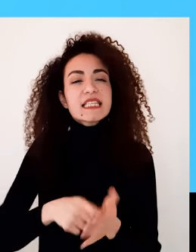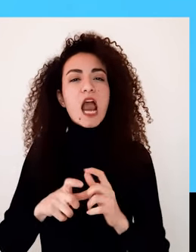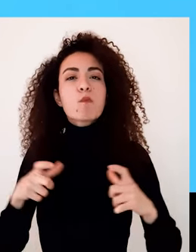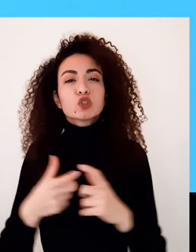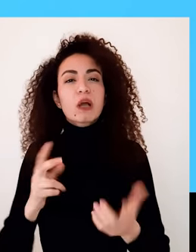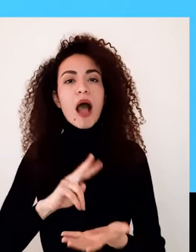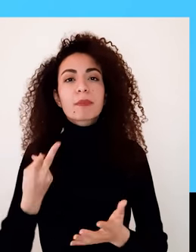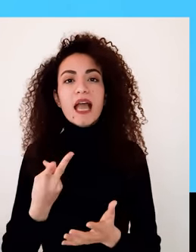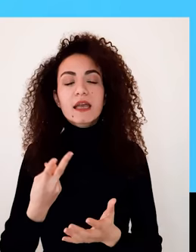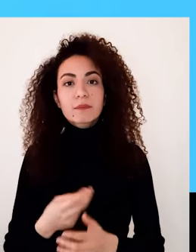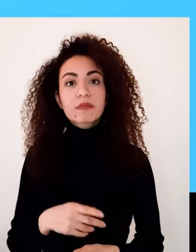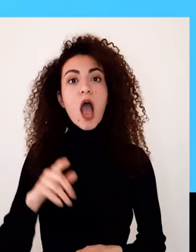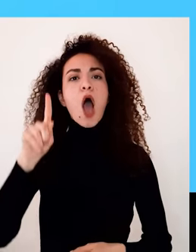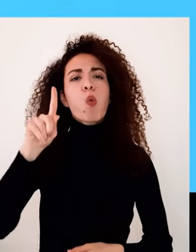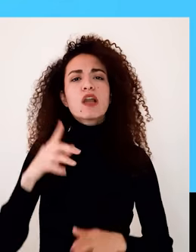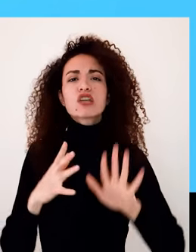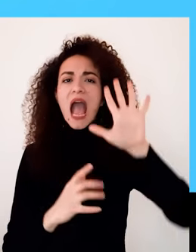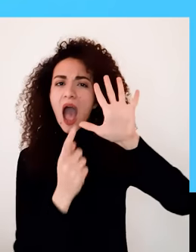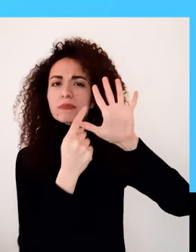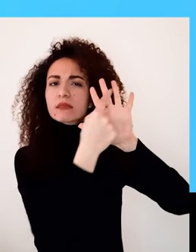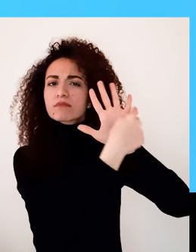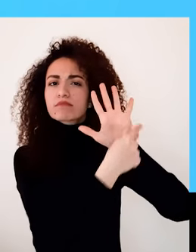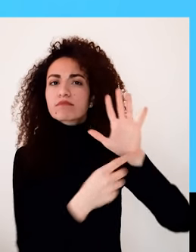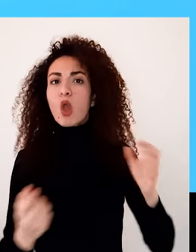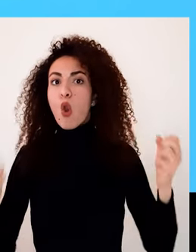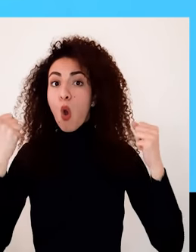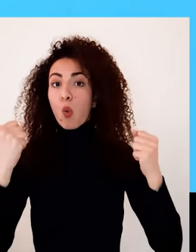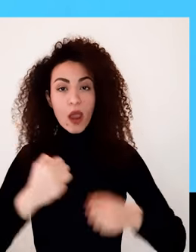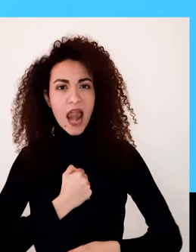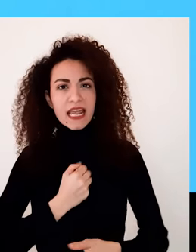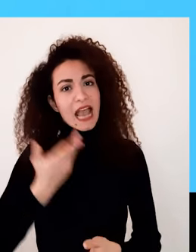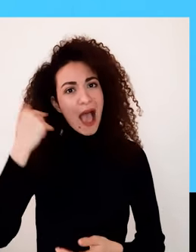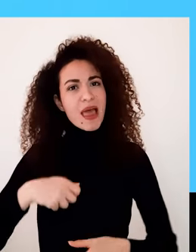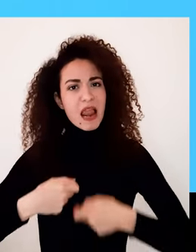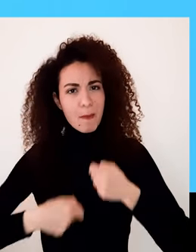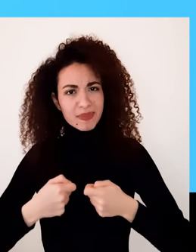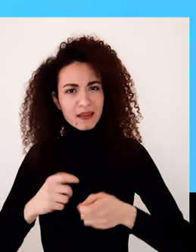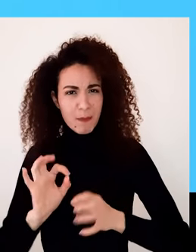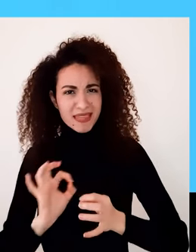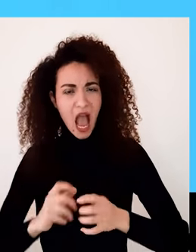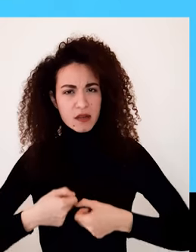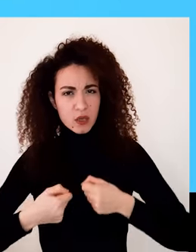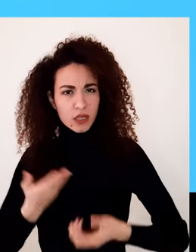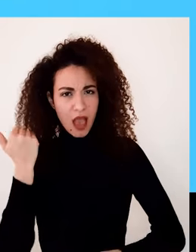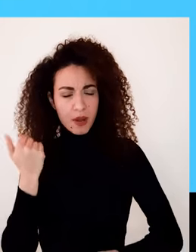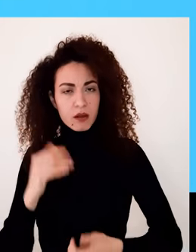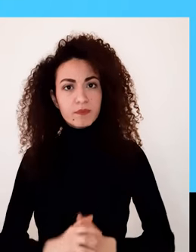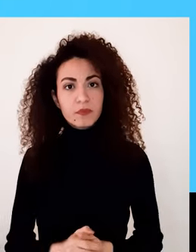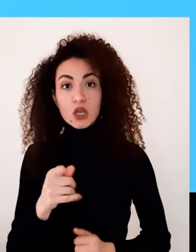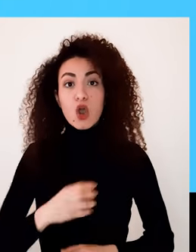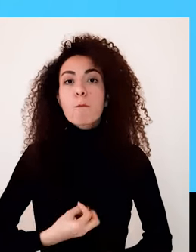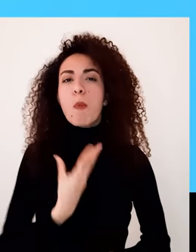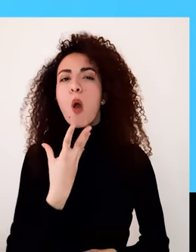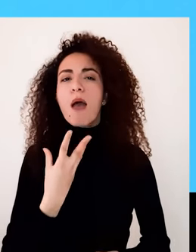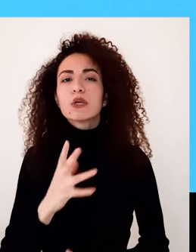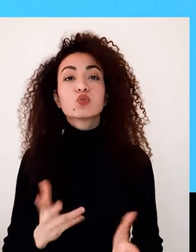بتتمنى تأثر فيها على المجتمع يمكن أن نسمي أول خمس نقاط قوة لديك والتي ظهرت من خلال Via Strength